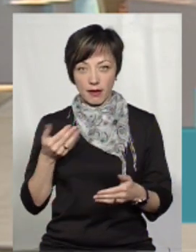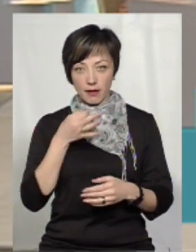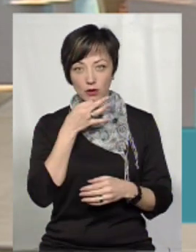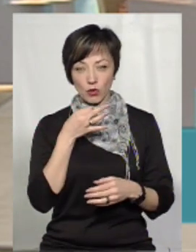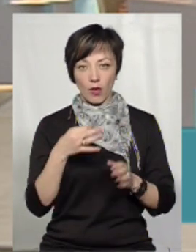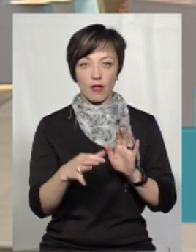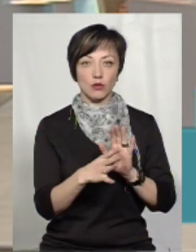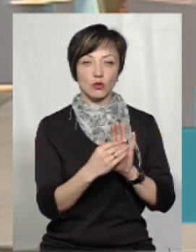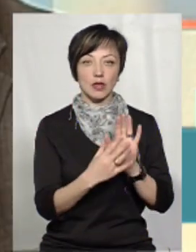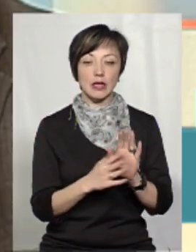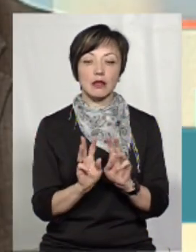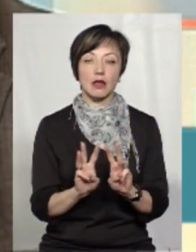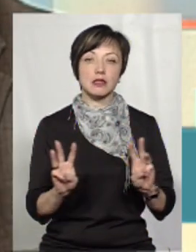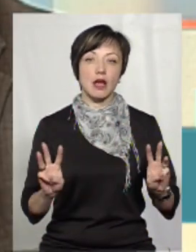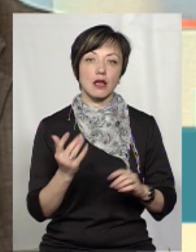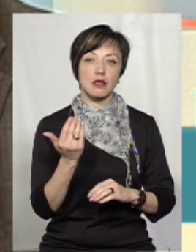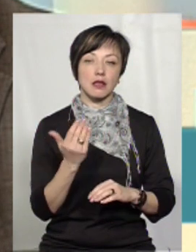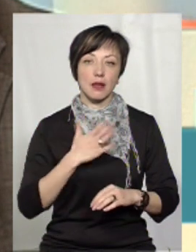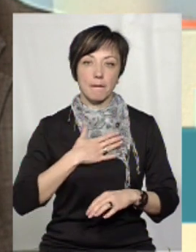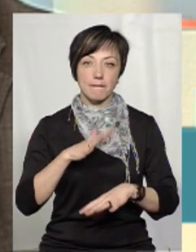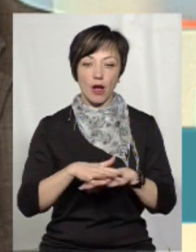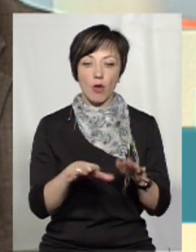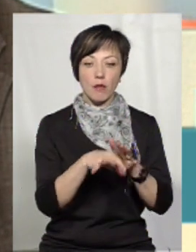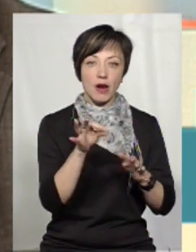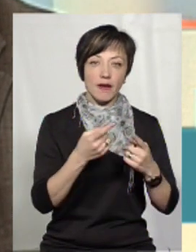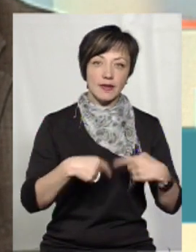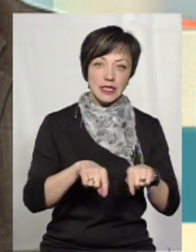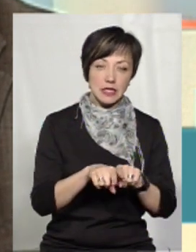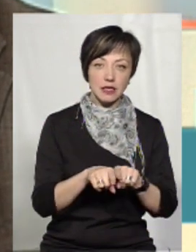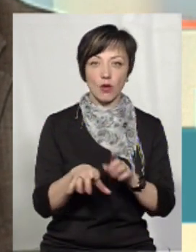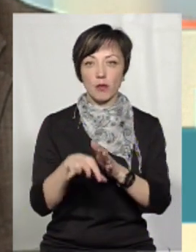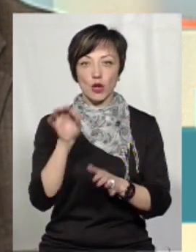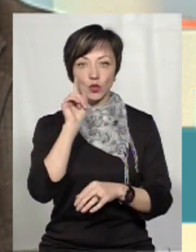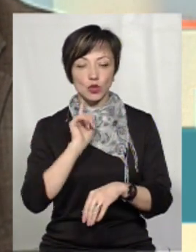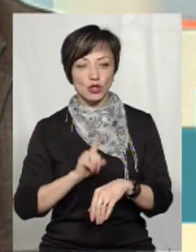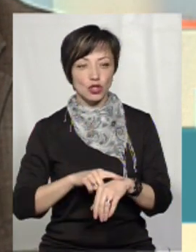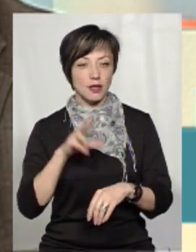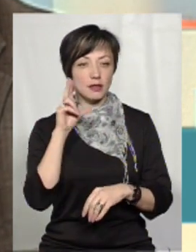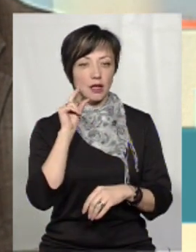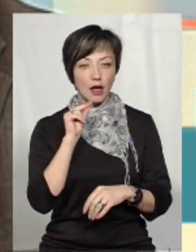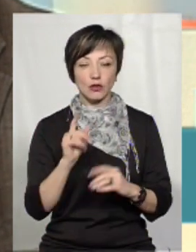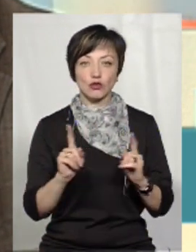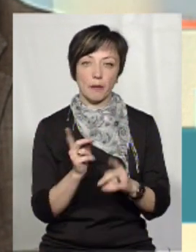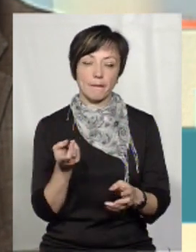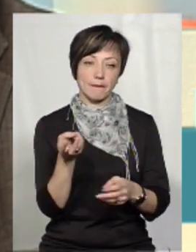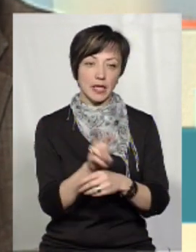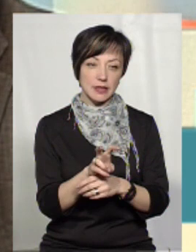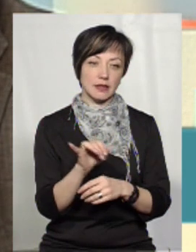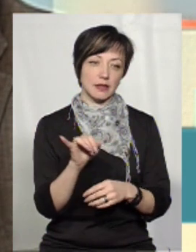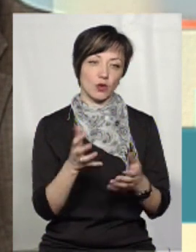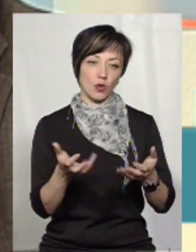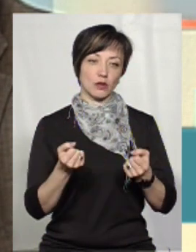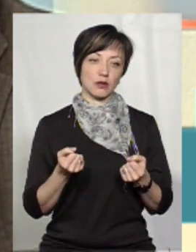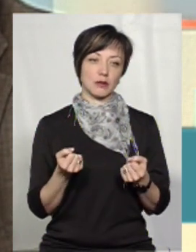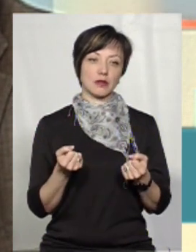електронну реєстрацію на сайті банку. Там, людина обирає відділення, обирає зручний час, дату для того, щоб підійти і в свій час